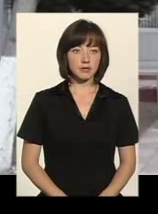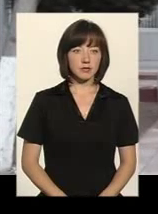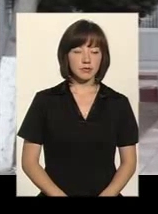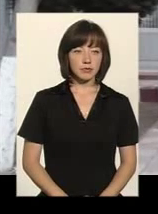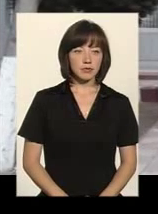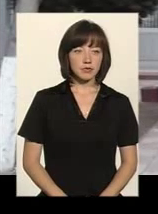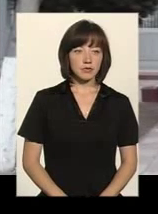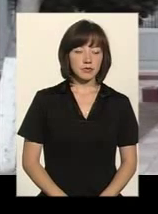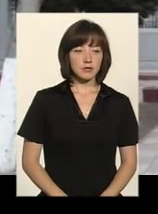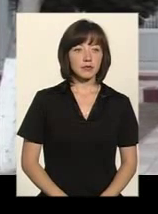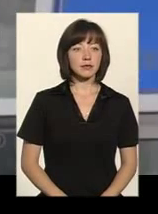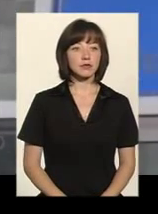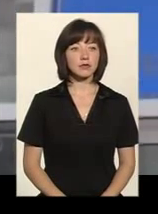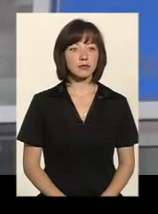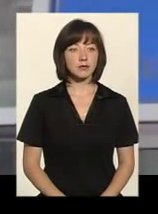Підприємство.